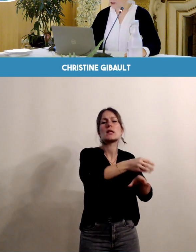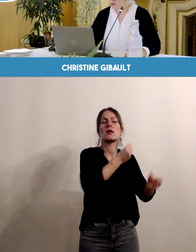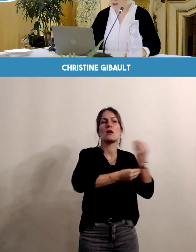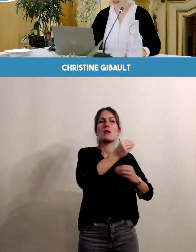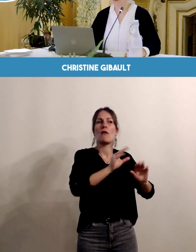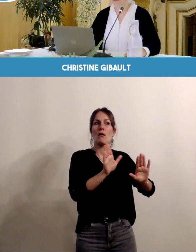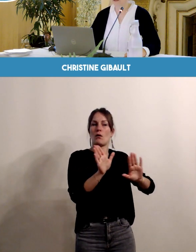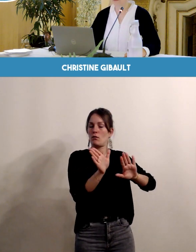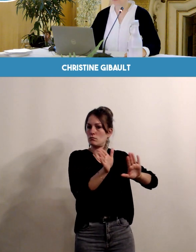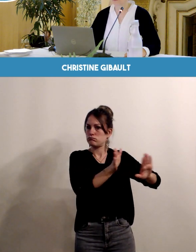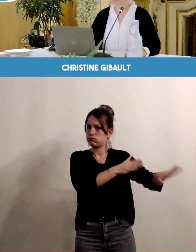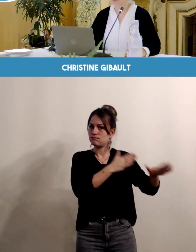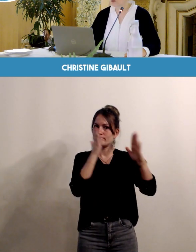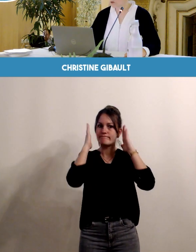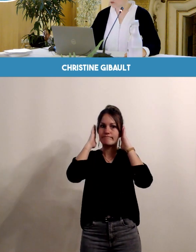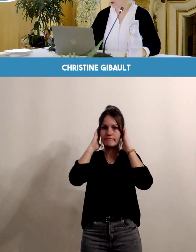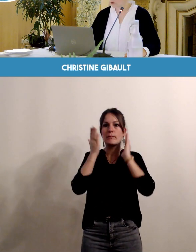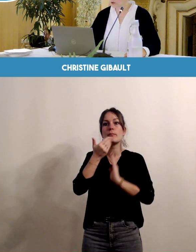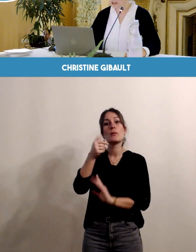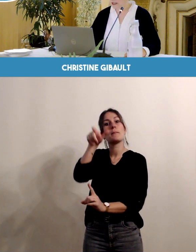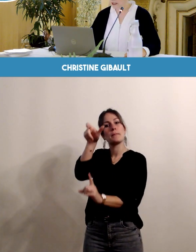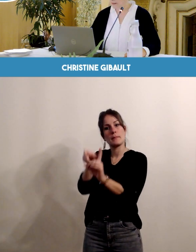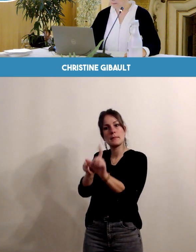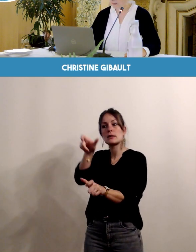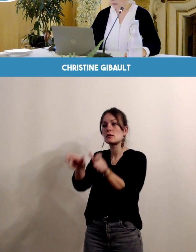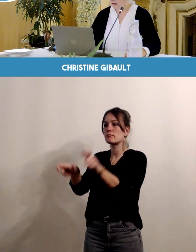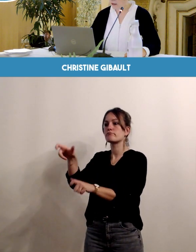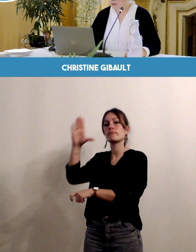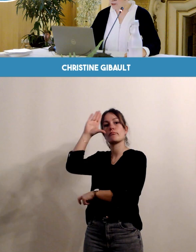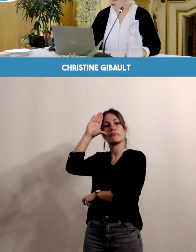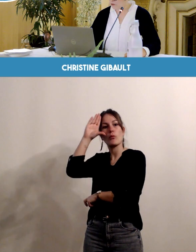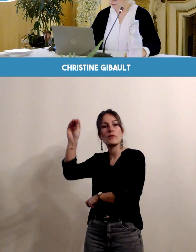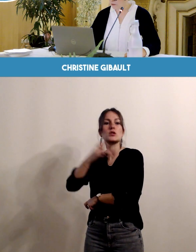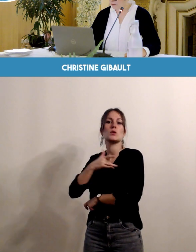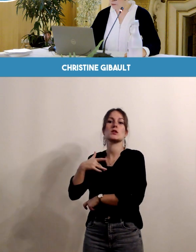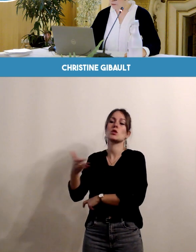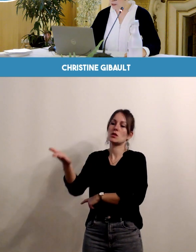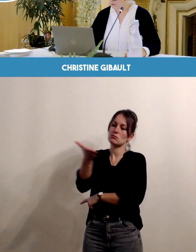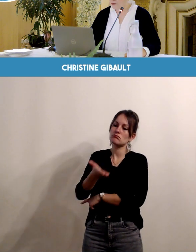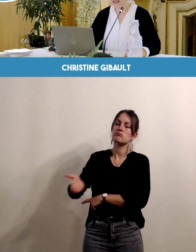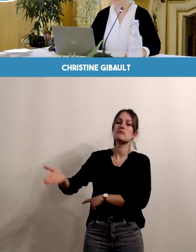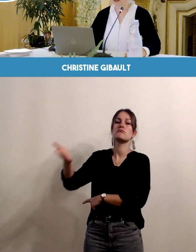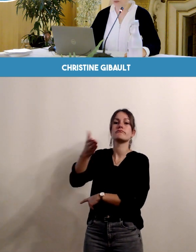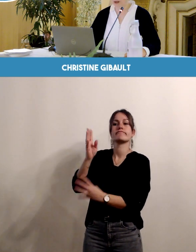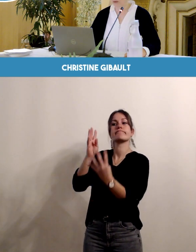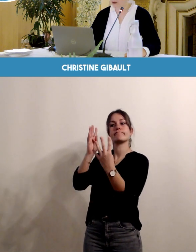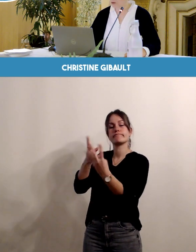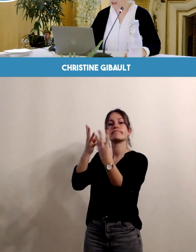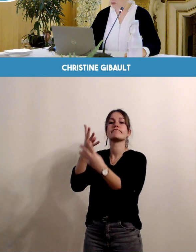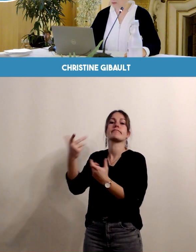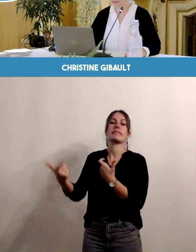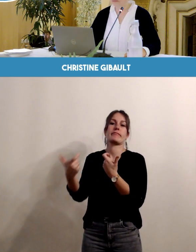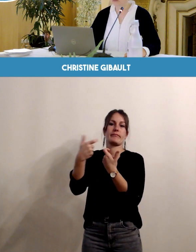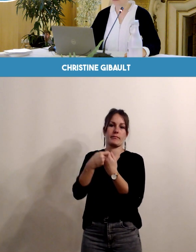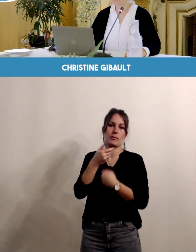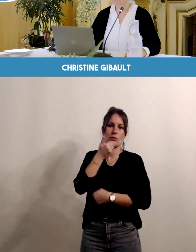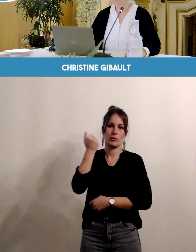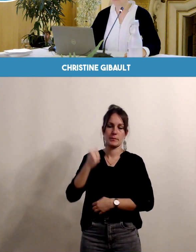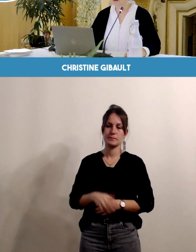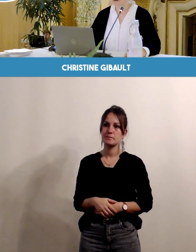Vous discutez avec les professionnels de santé, ce sont sans doute les personnes les plus adaptées pour répondre à vos questions.